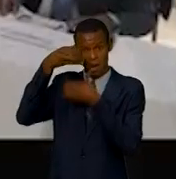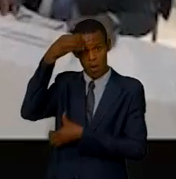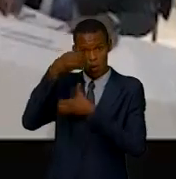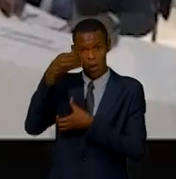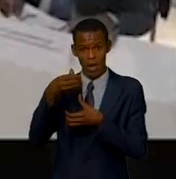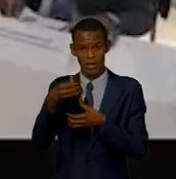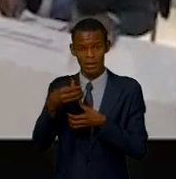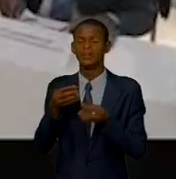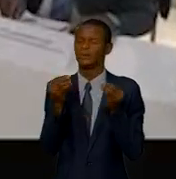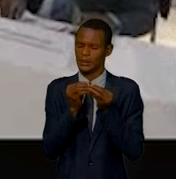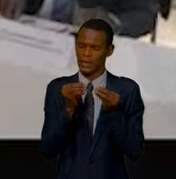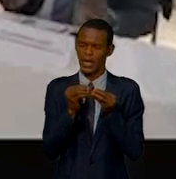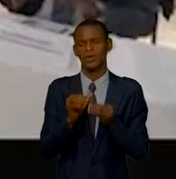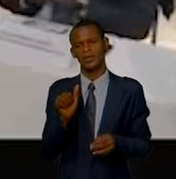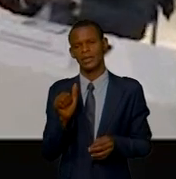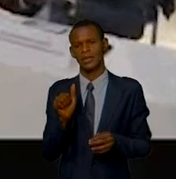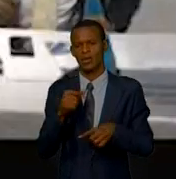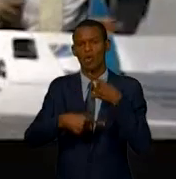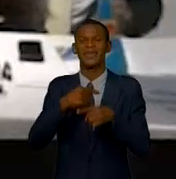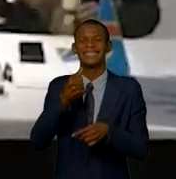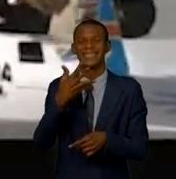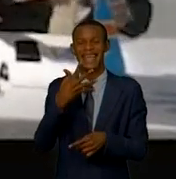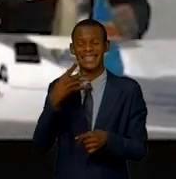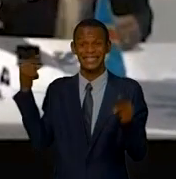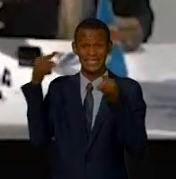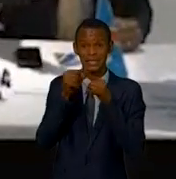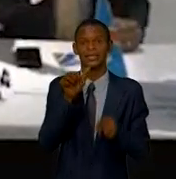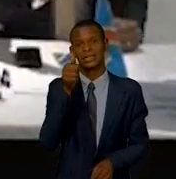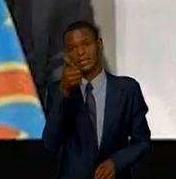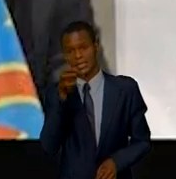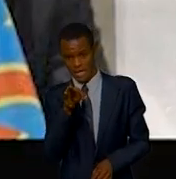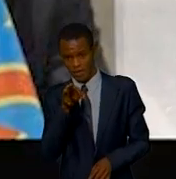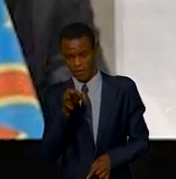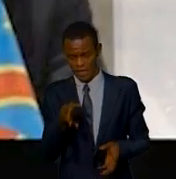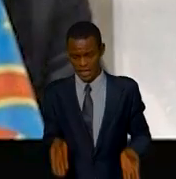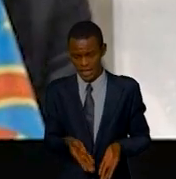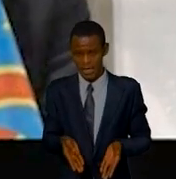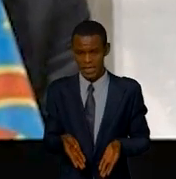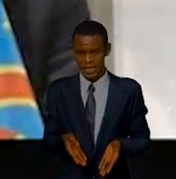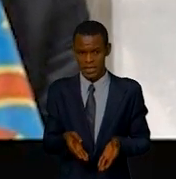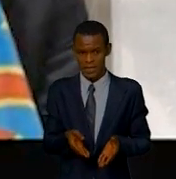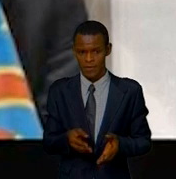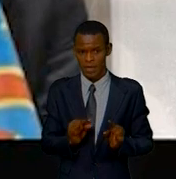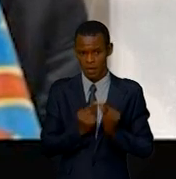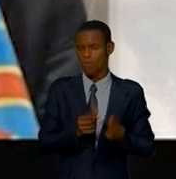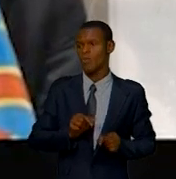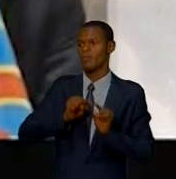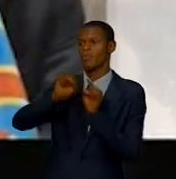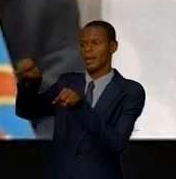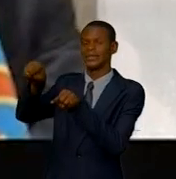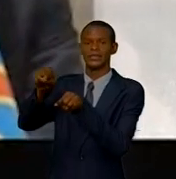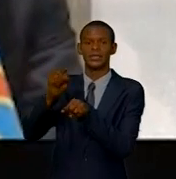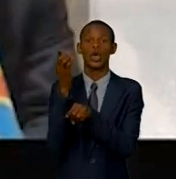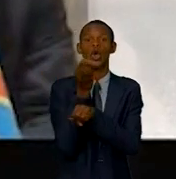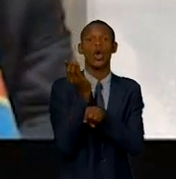19 mars dernier. Les représentants de deux délégations, François Beya Kassonga, conseiller spécial du chef de l'État en